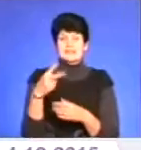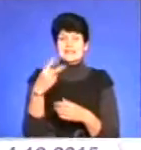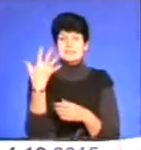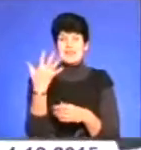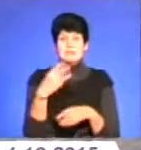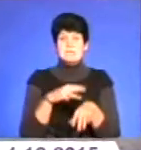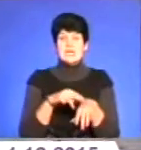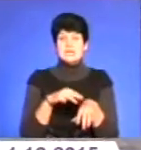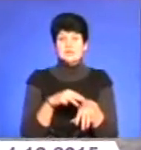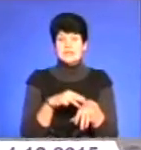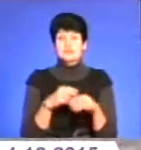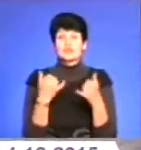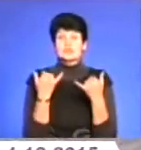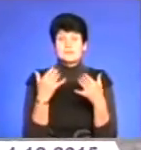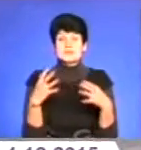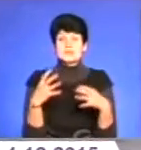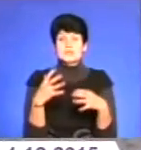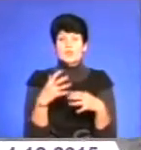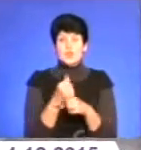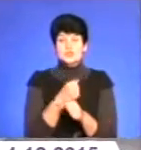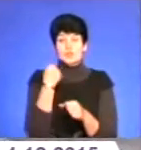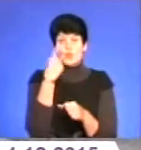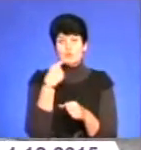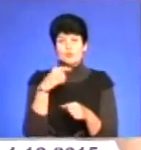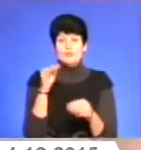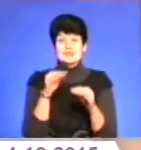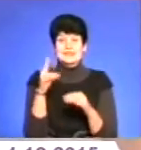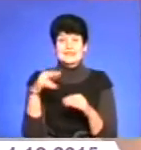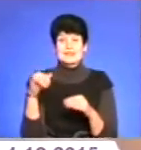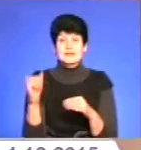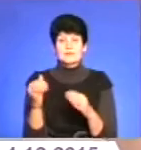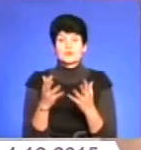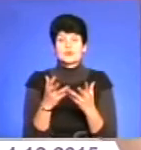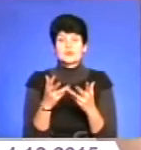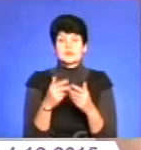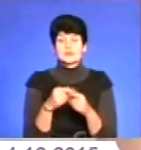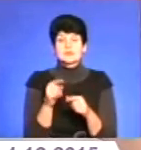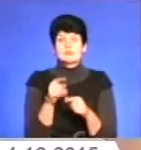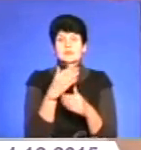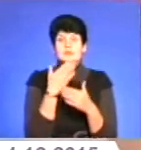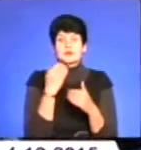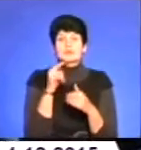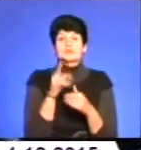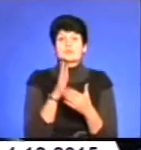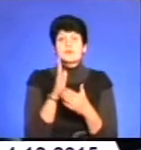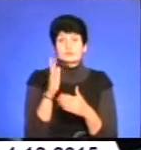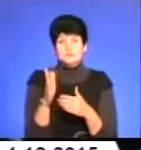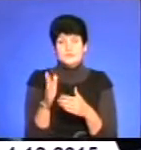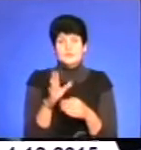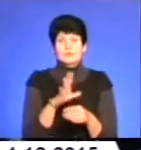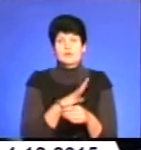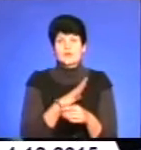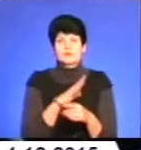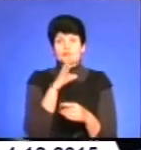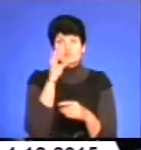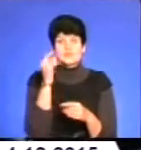міліціонерів, то після скорочення особового складу ДАІ... По кількості тут немає навіть того, що мало би бути. Деколи вночі тут